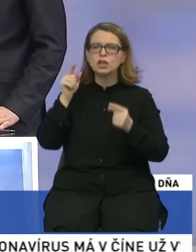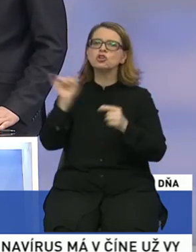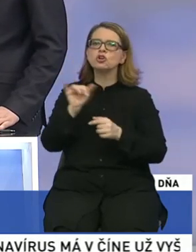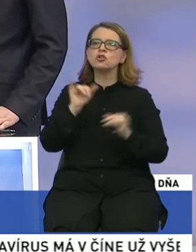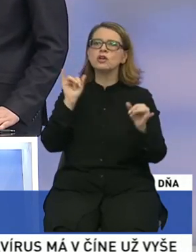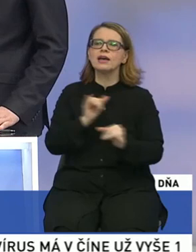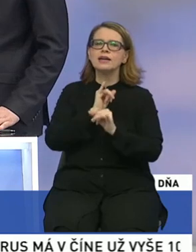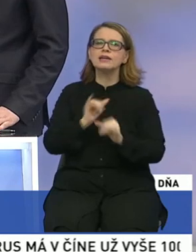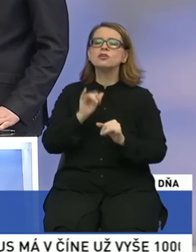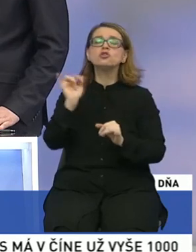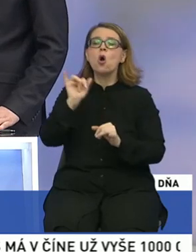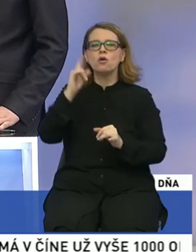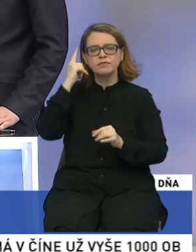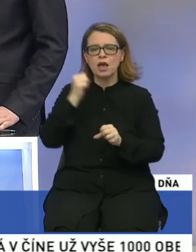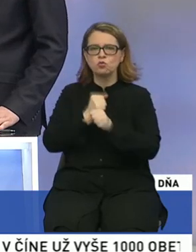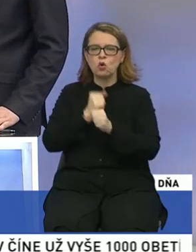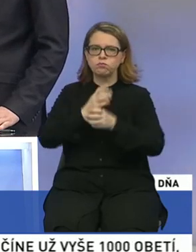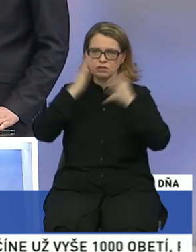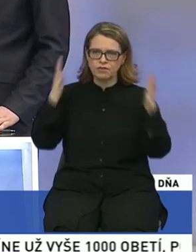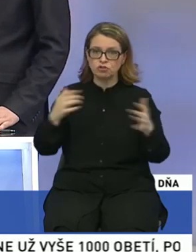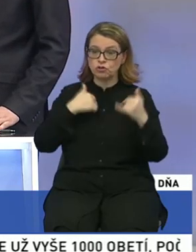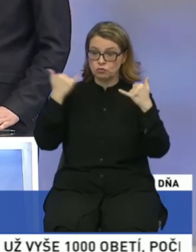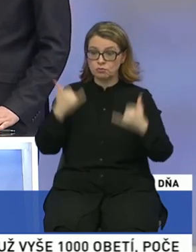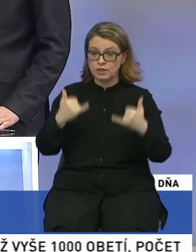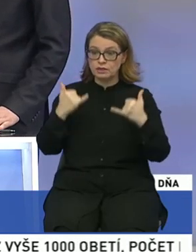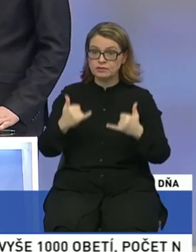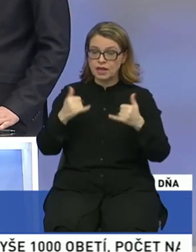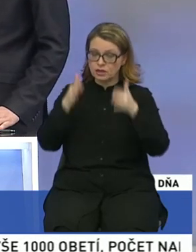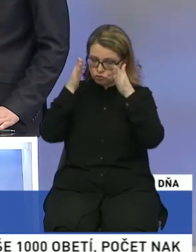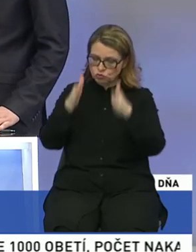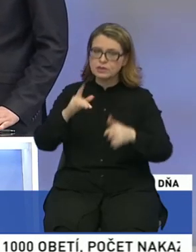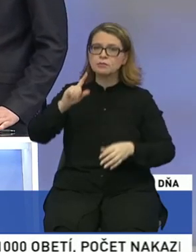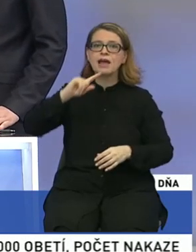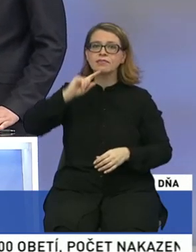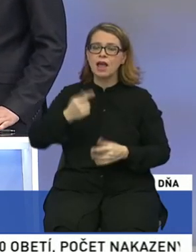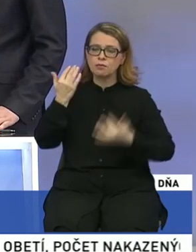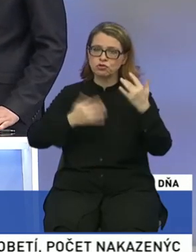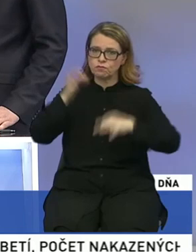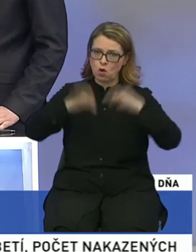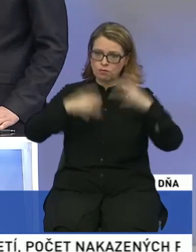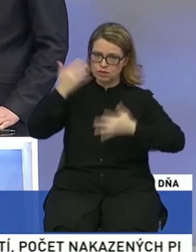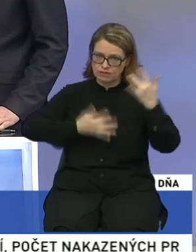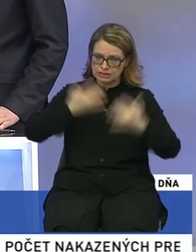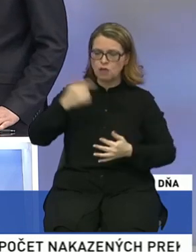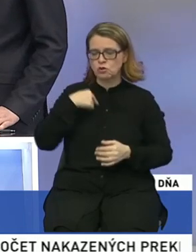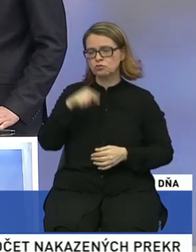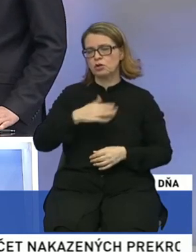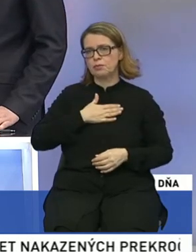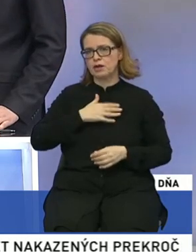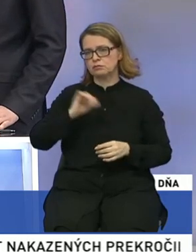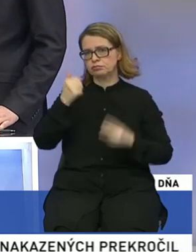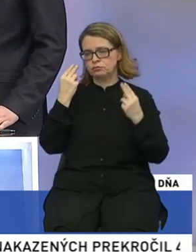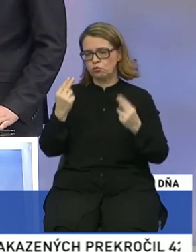reálne vyskladať väčšinu. My v tejto chvíli sa sústredíme na čo najlepší volebný zisk. To je naša priorita.